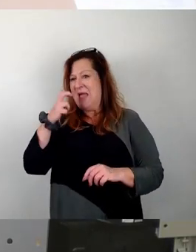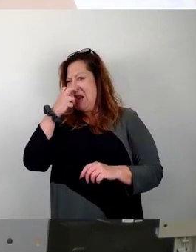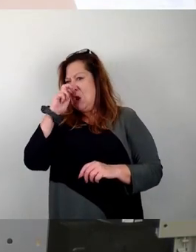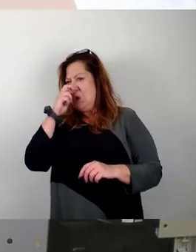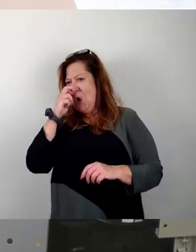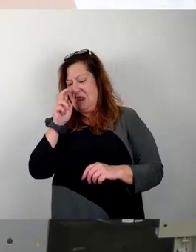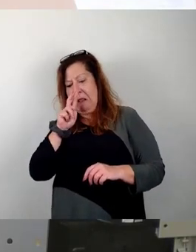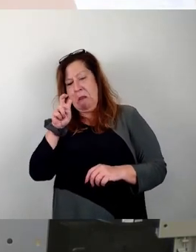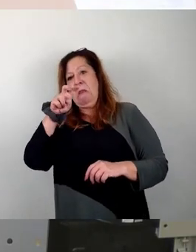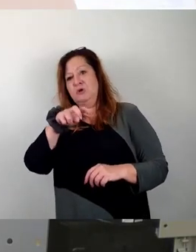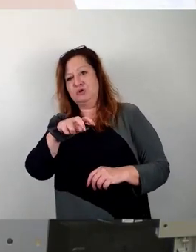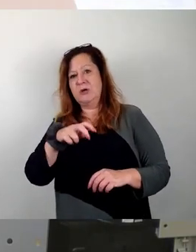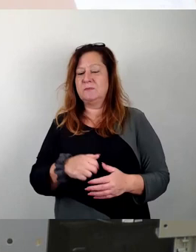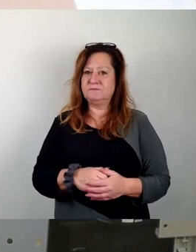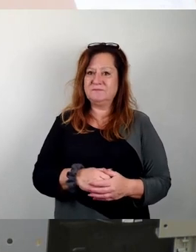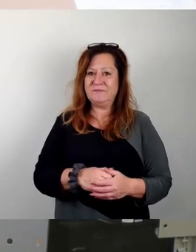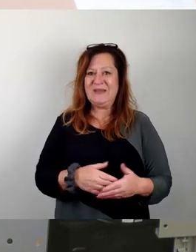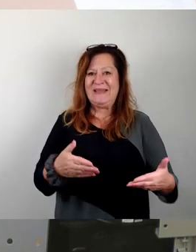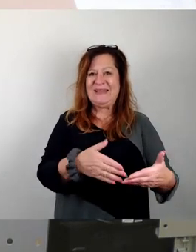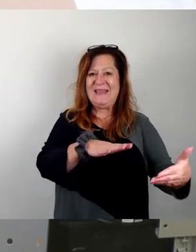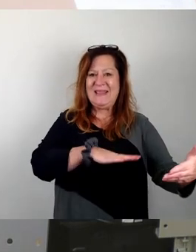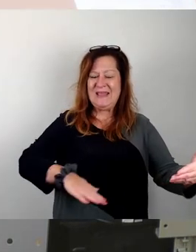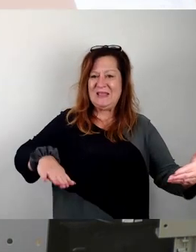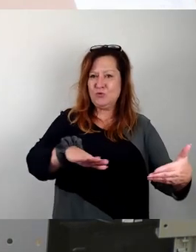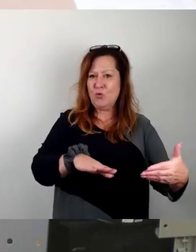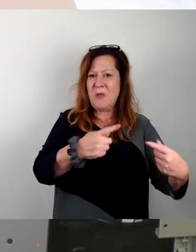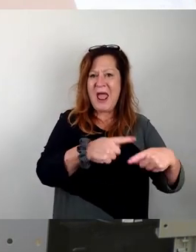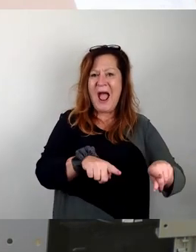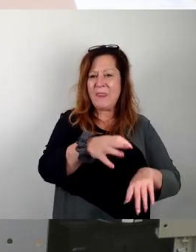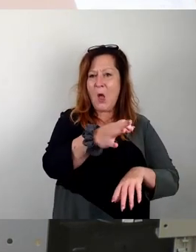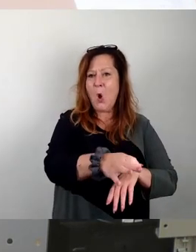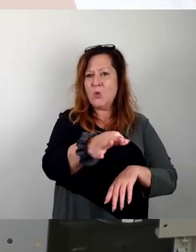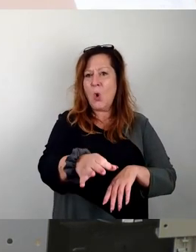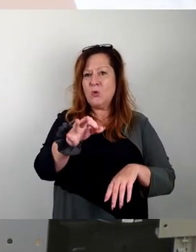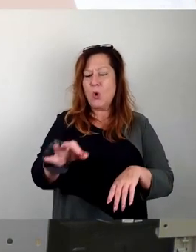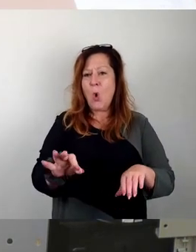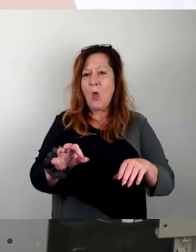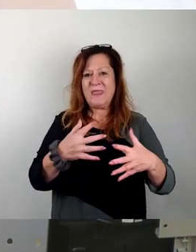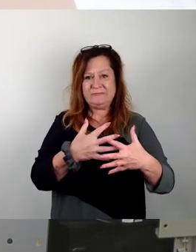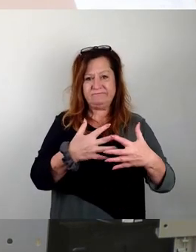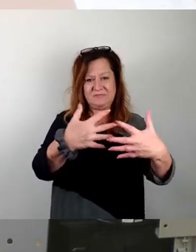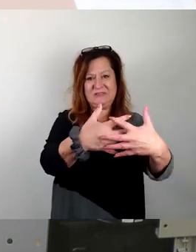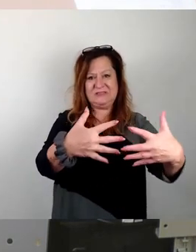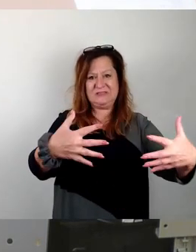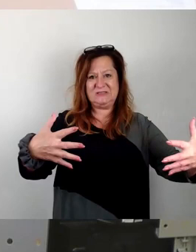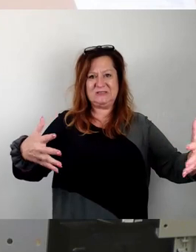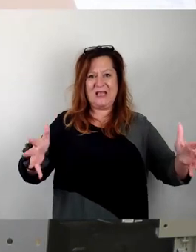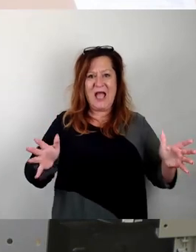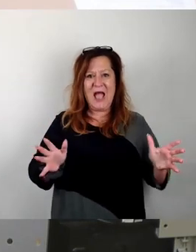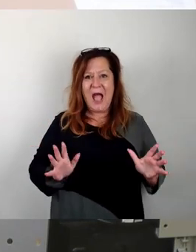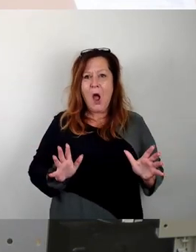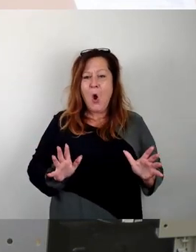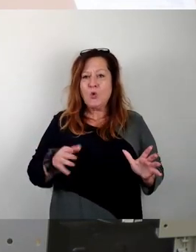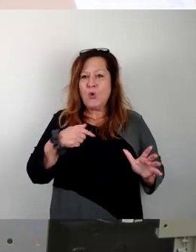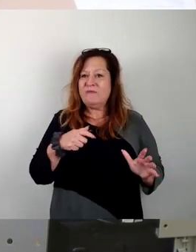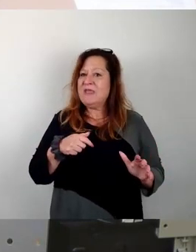Kiesgruben und andere Orte werden vorsorglich von den Besitzern eingezäunt und liebgewonnene Pfade verschlossen.